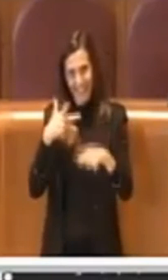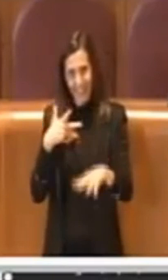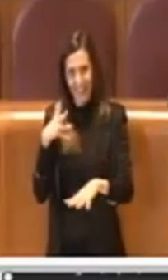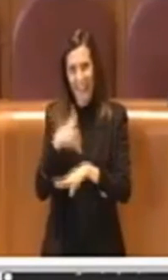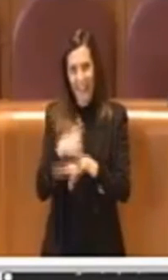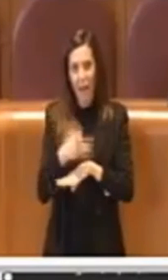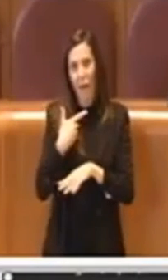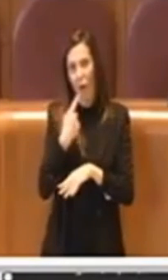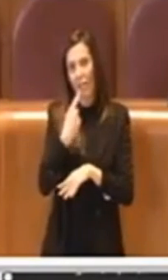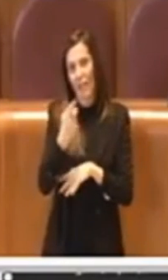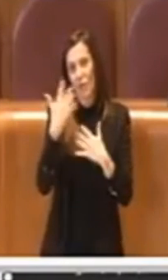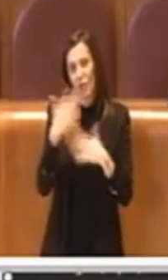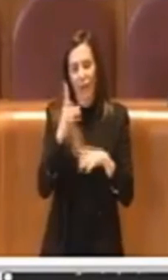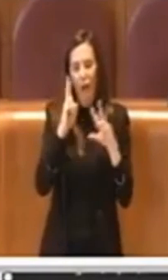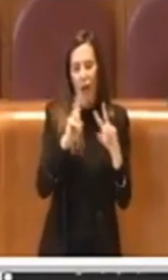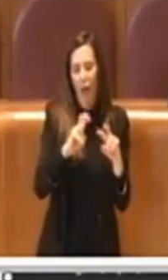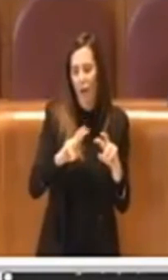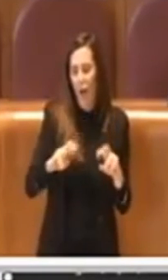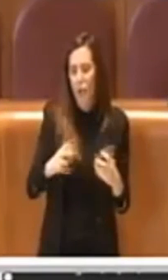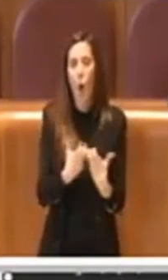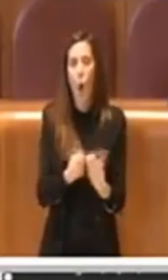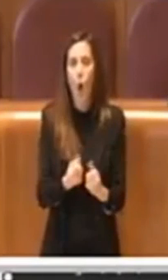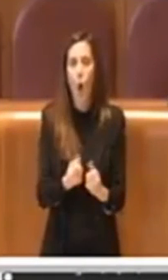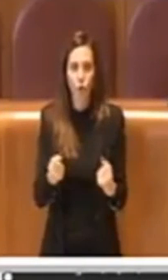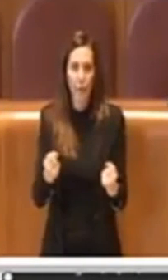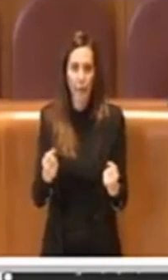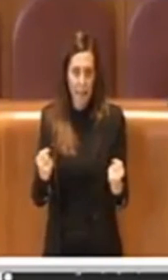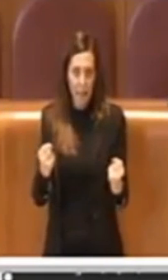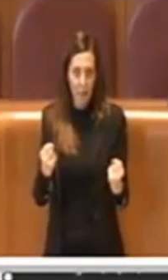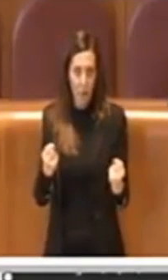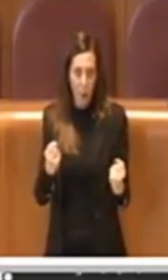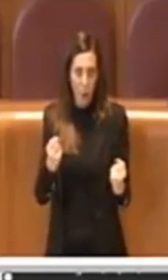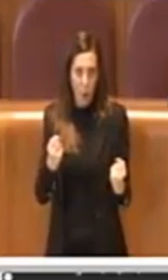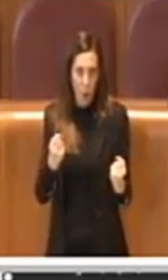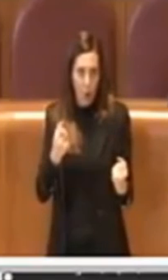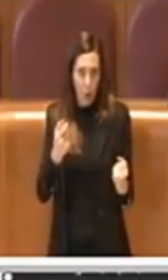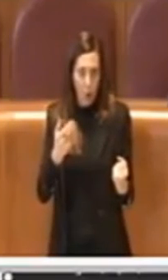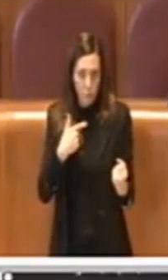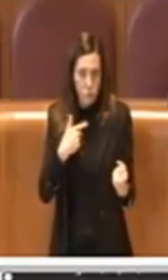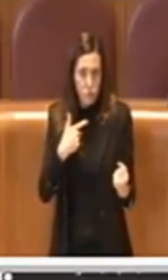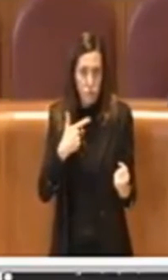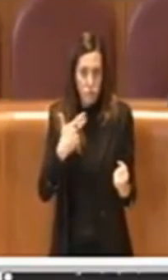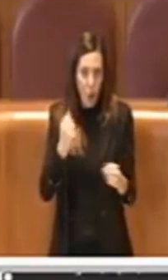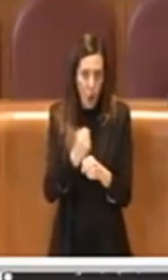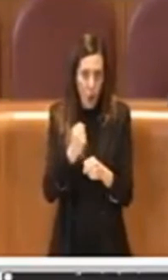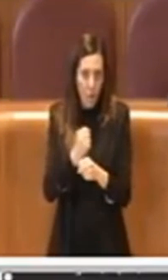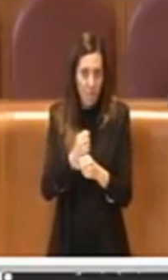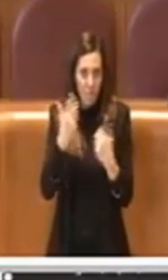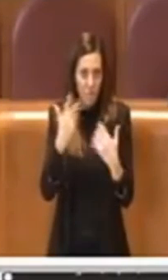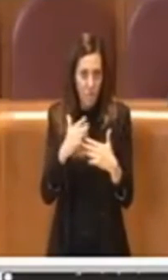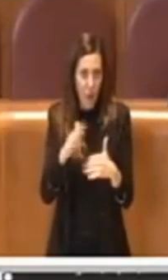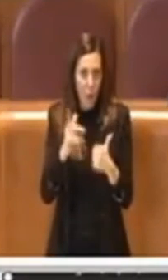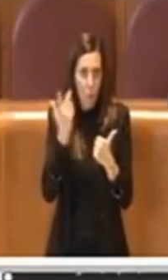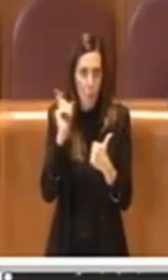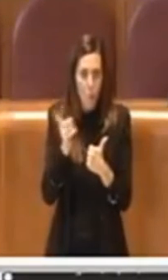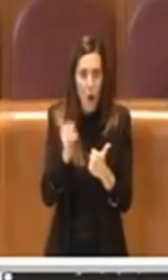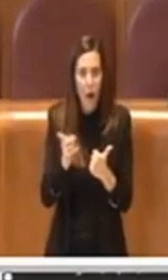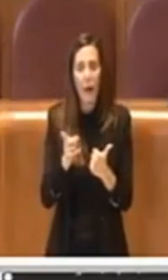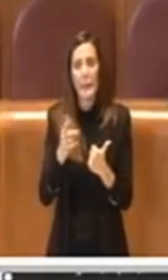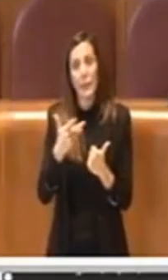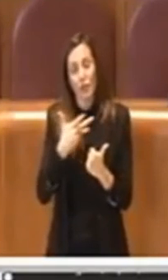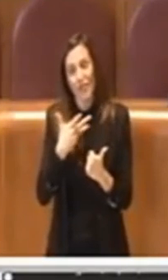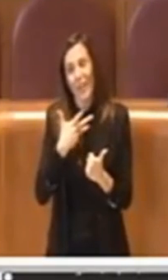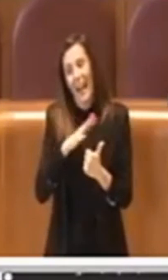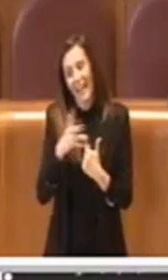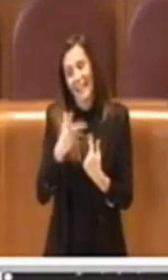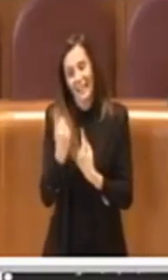oggettiva di quello che è stato fatto, c'è anche qualche punto dolente, lo dico con molta franchezza, è vero,